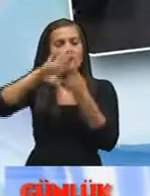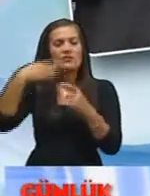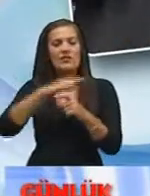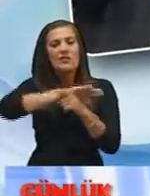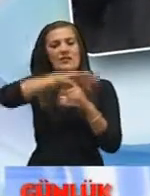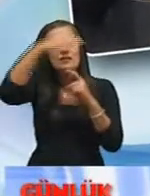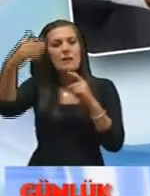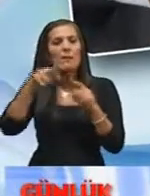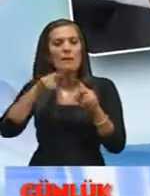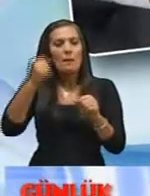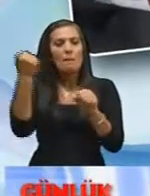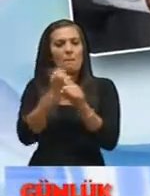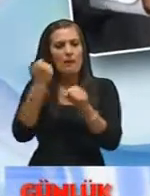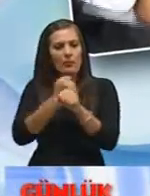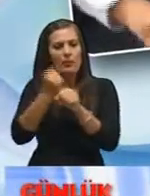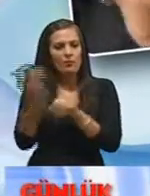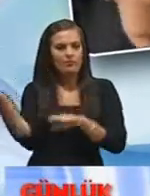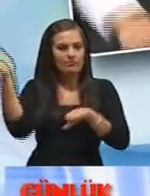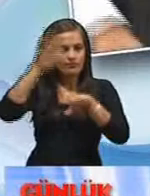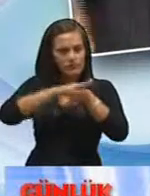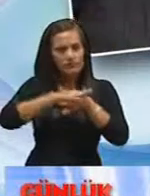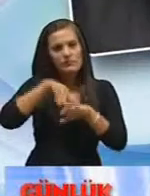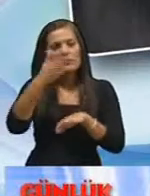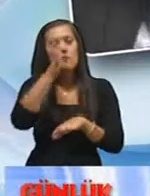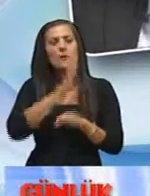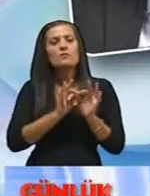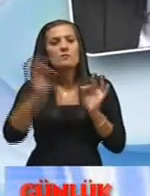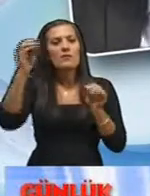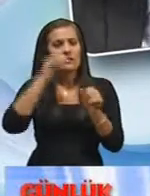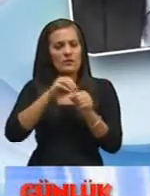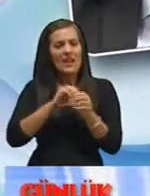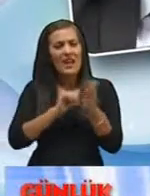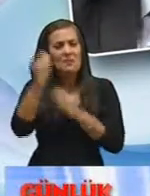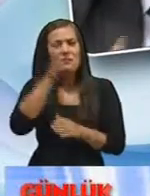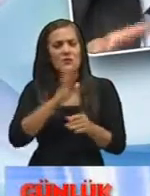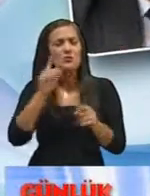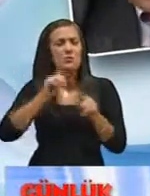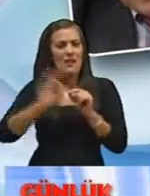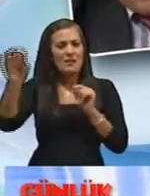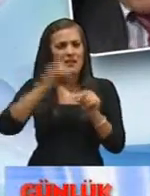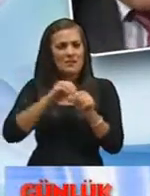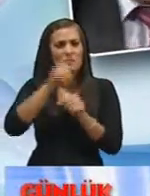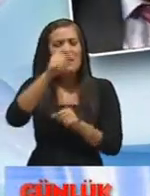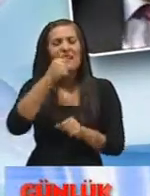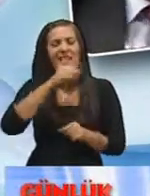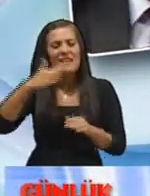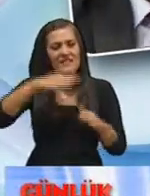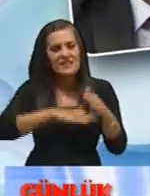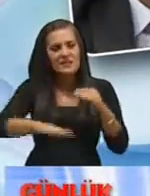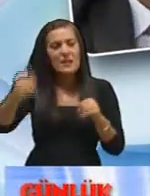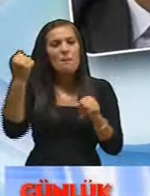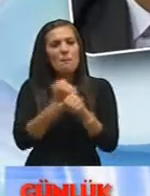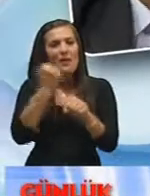semer şeklinde Beton kalıplar yükleniyor Ve her 500 metre de Her 500 metre de Bir de Deniz tabanına yerleştiren